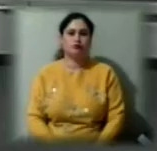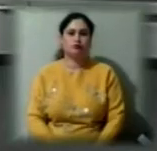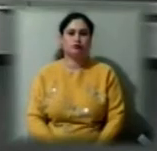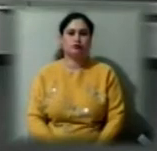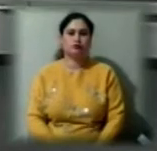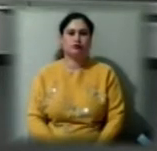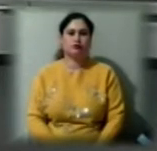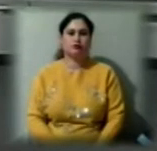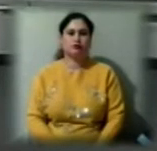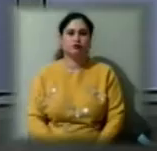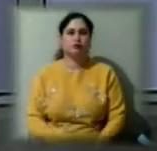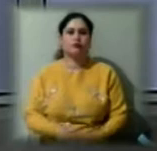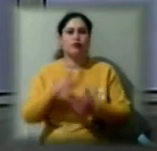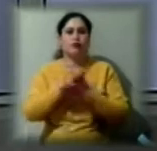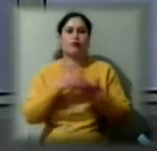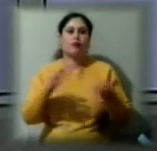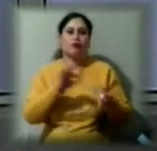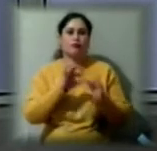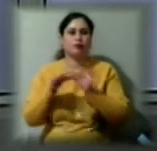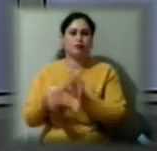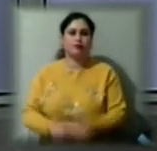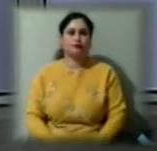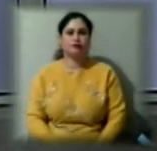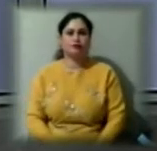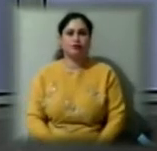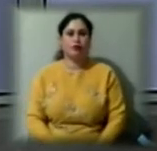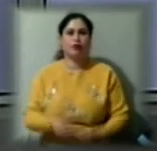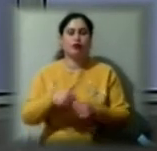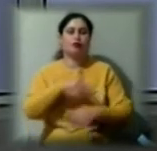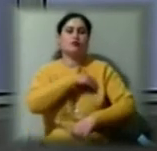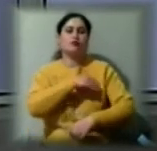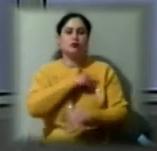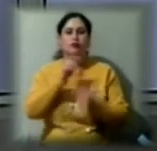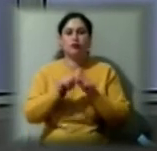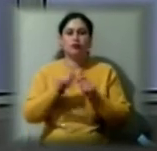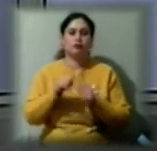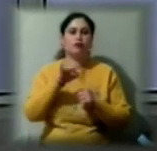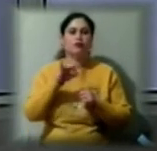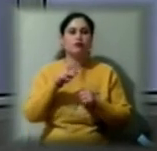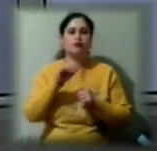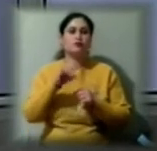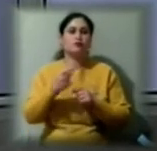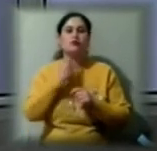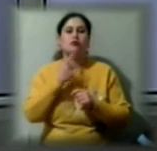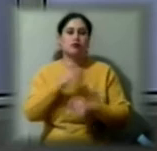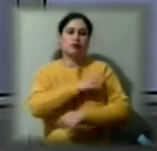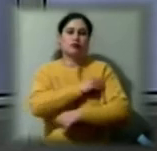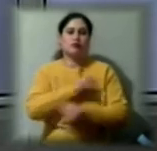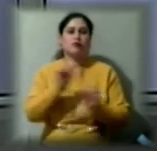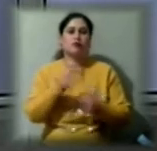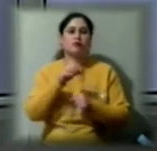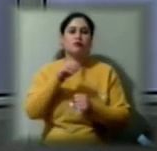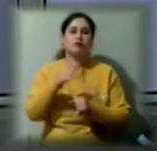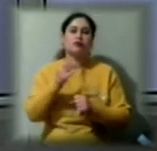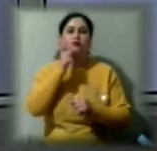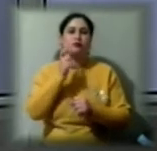Далі про це та інше детальніше. Вимірювання температури, рівня кисню у крові, тиску, експрес-тест на цукор і кардіограма.